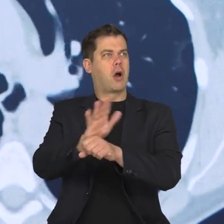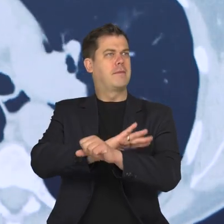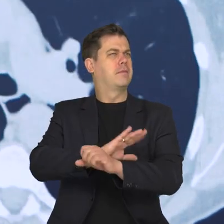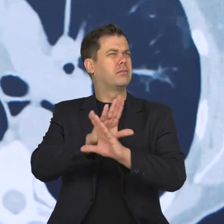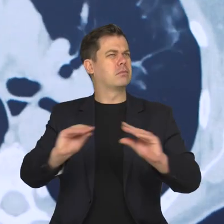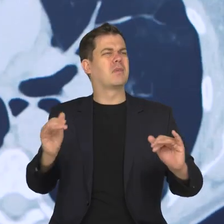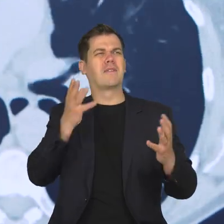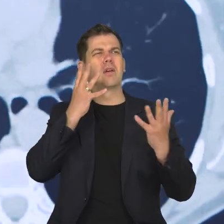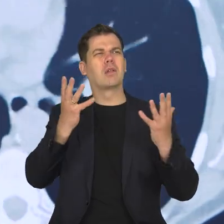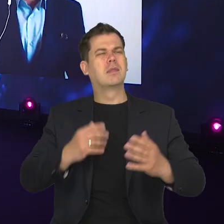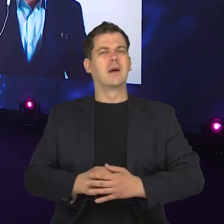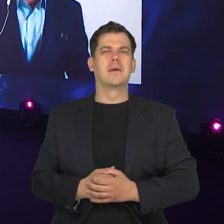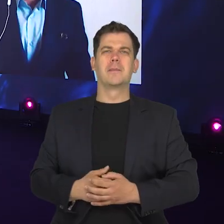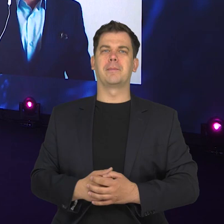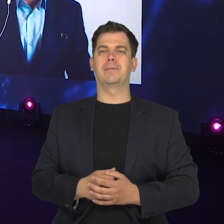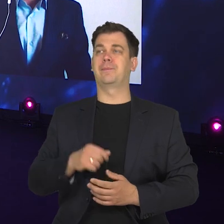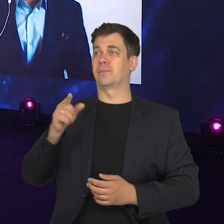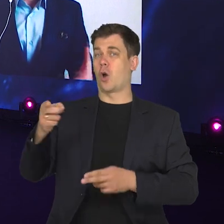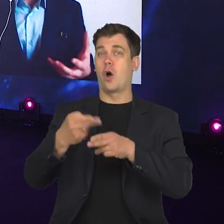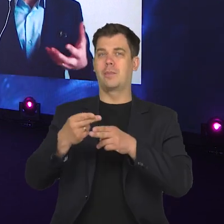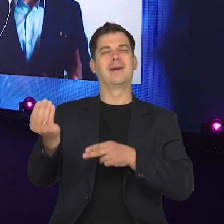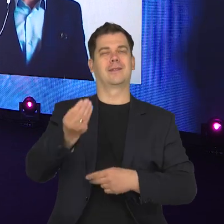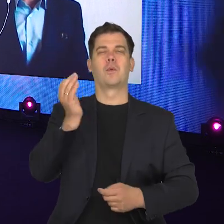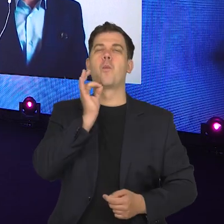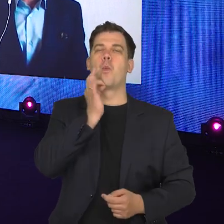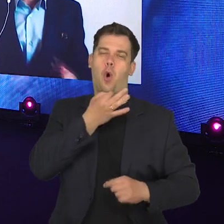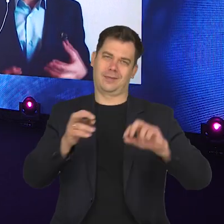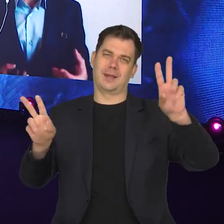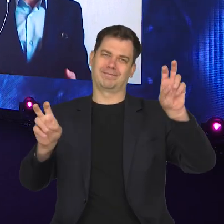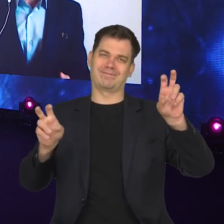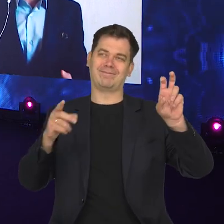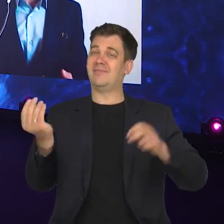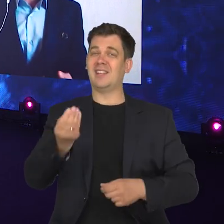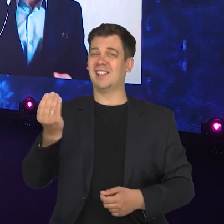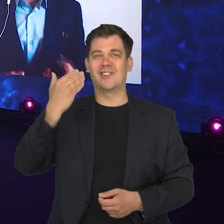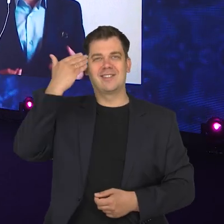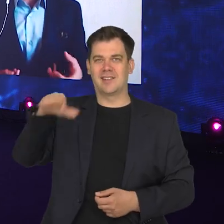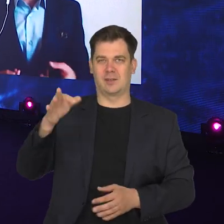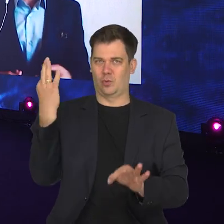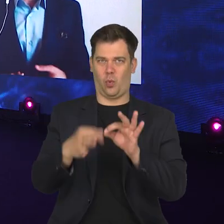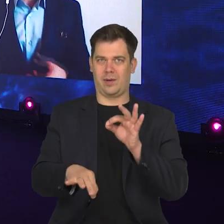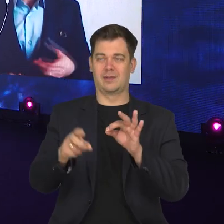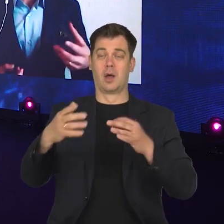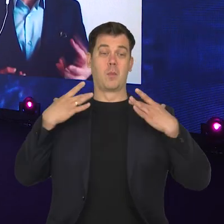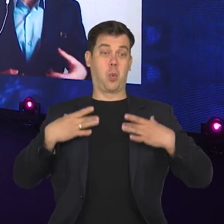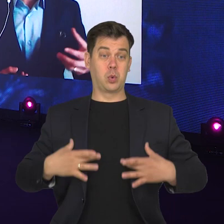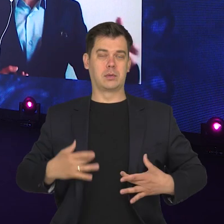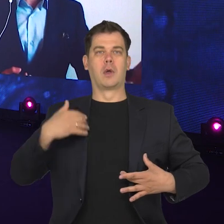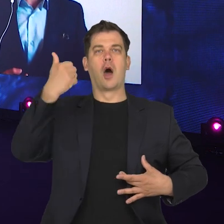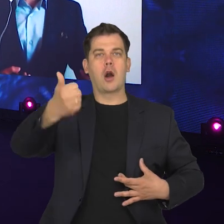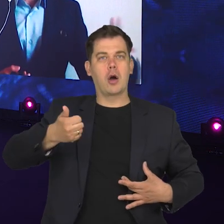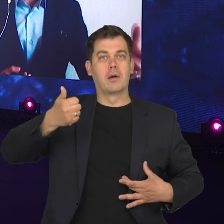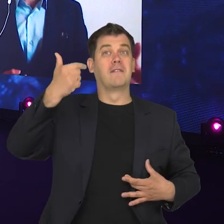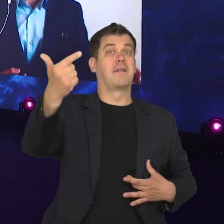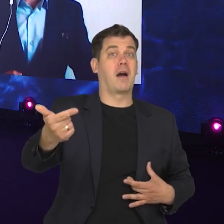COVID-19 w naszym ciele? Ta choroba jest jeszcze młoda, mało jeszcze wiemy o COVID. Nie wiemy, co się będzie działo z płucami osób